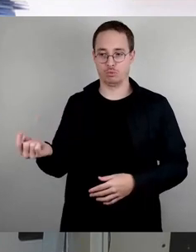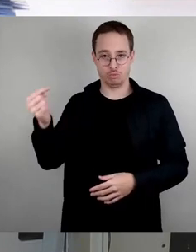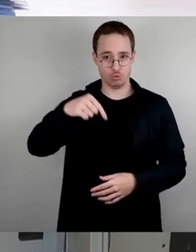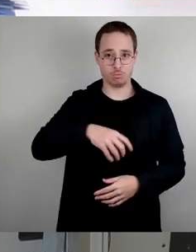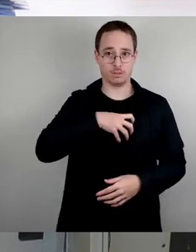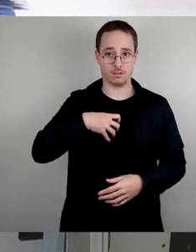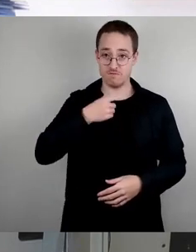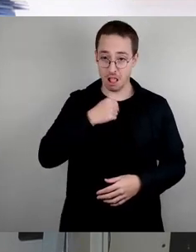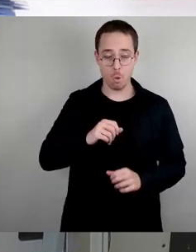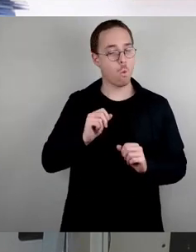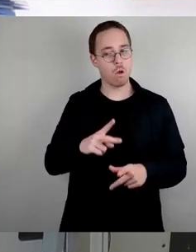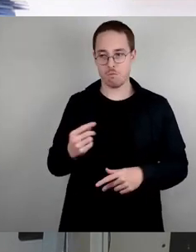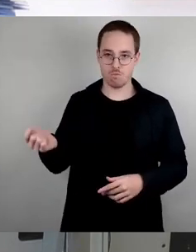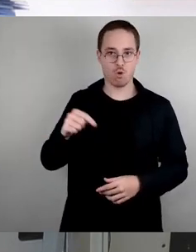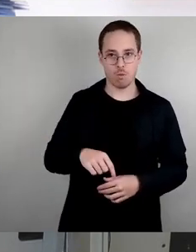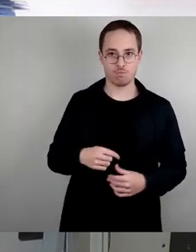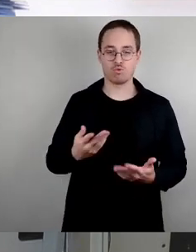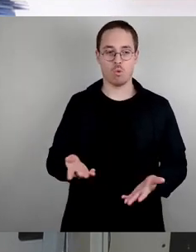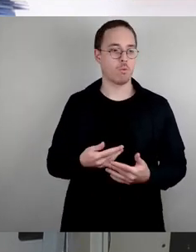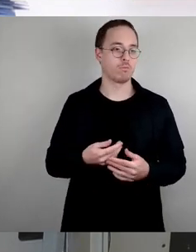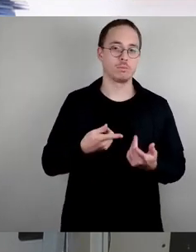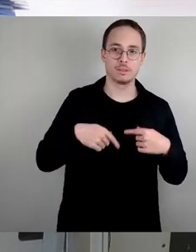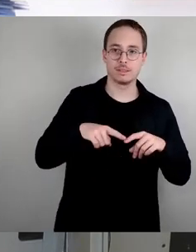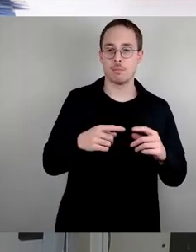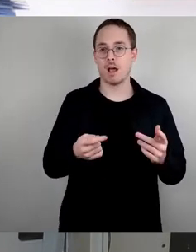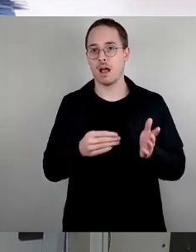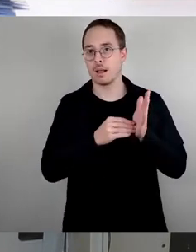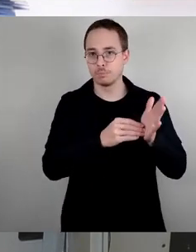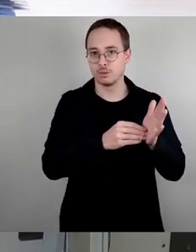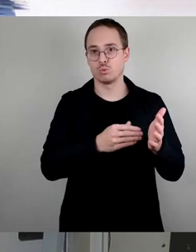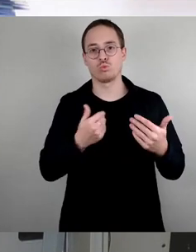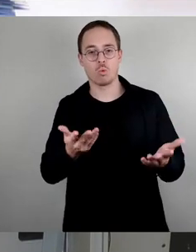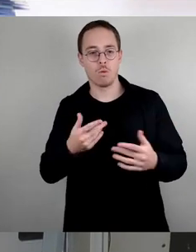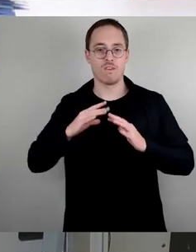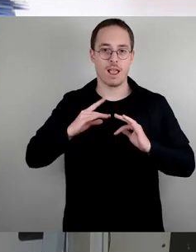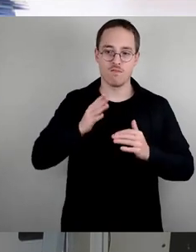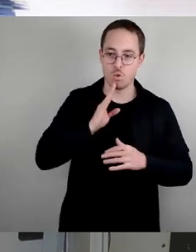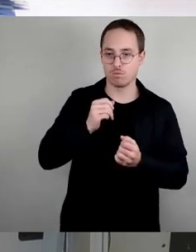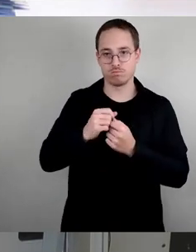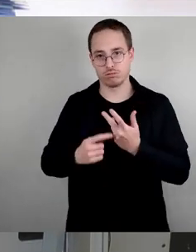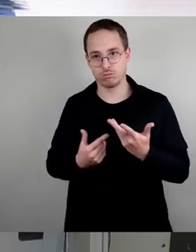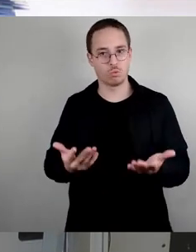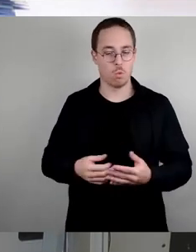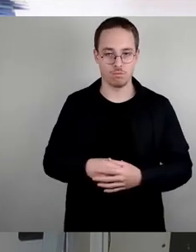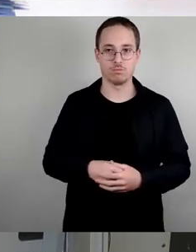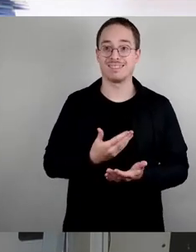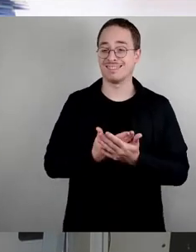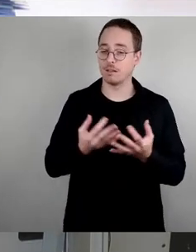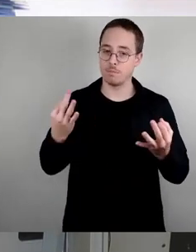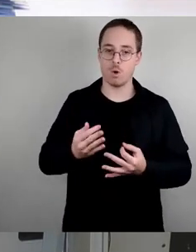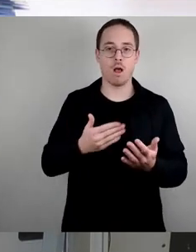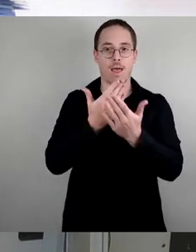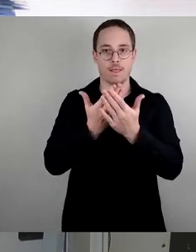Zimmeranmietungen oder Ähnlichem. Und wir wollen ja auch Gäste. Entsprechend braucht es dafür Angebote. Die Anzahl der Ferienwohnungen in Dresden ist im